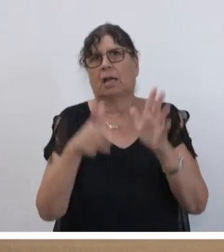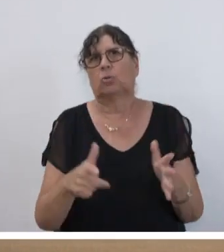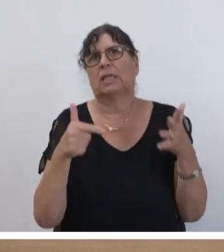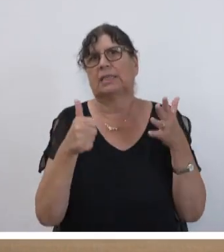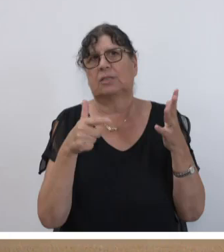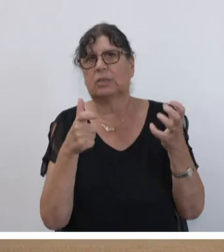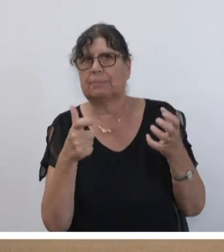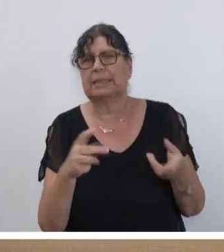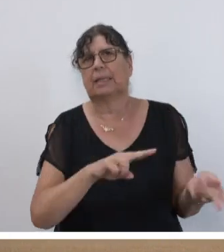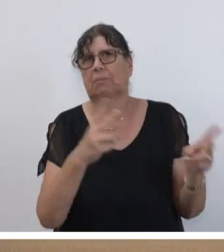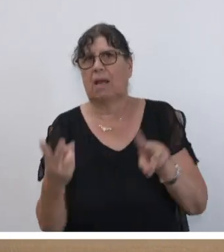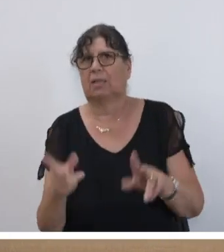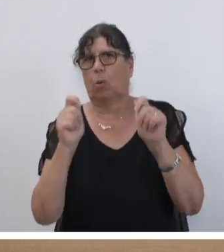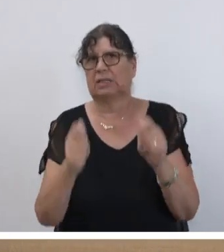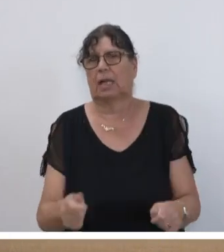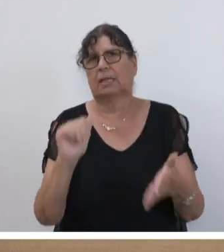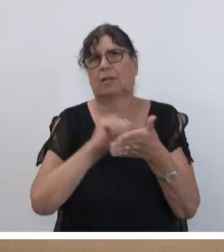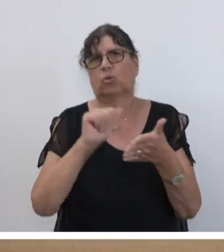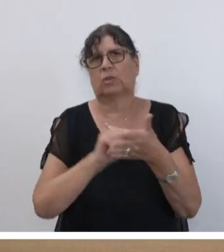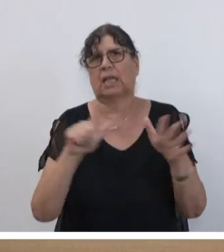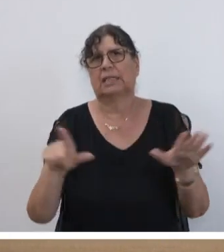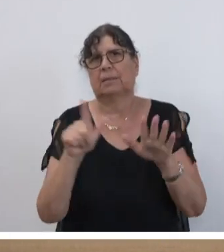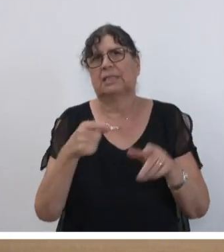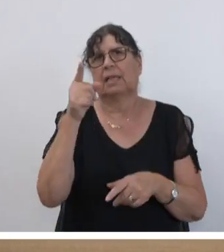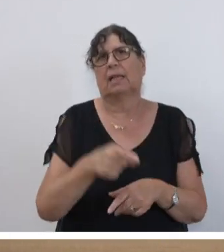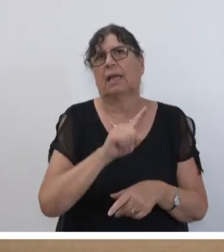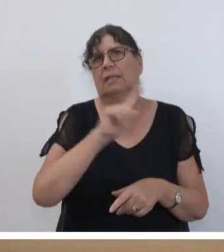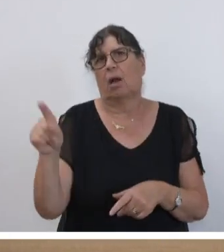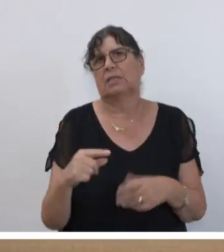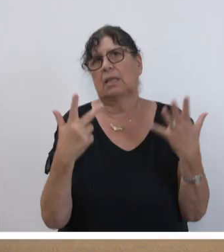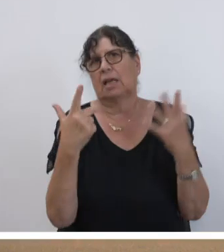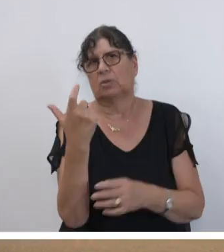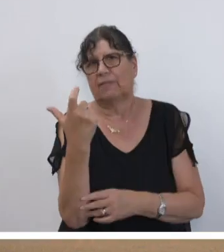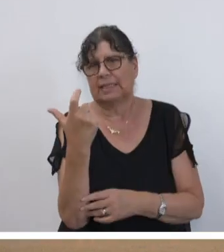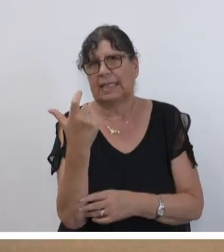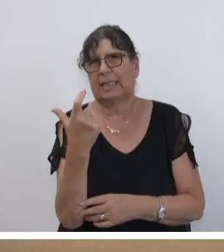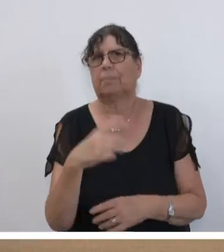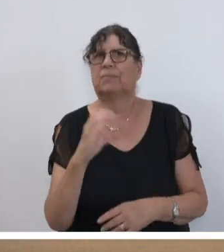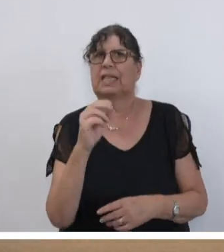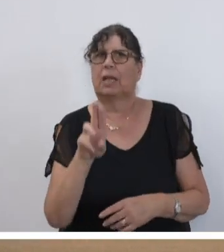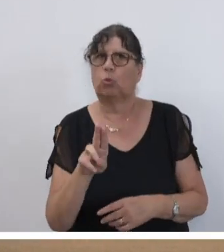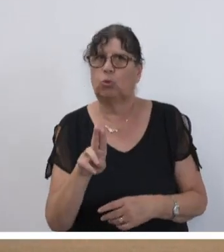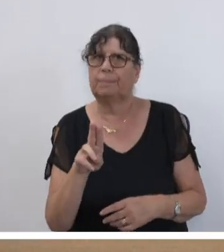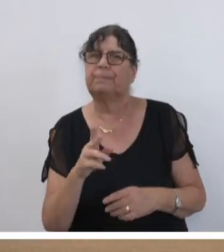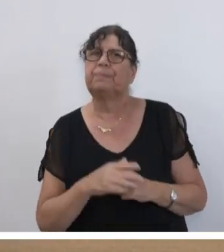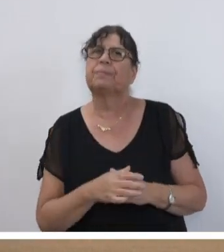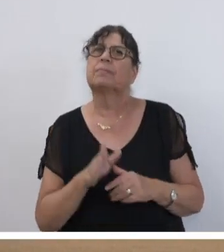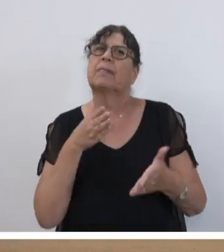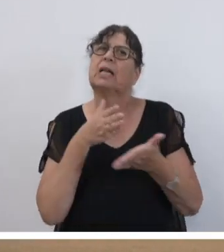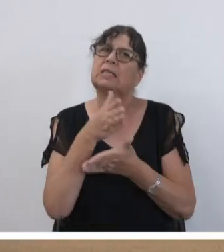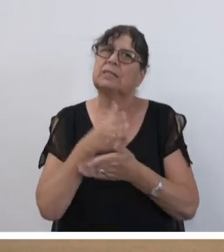und Abänderungsantrag Drucksache 17-1028 hat die CDU-Landtagsfraktion